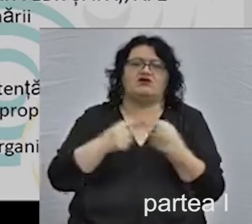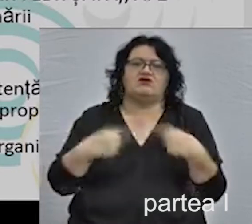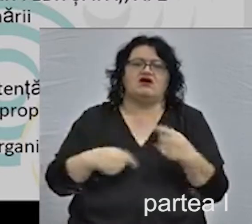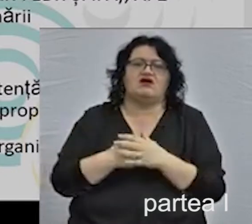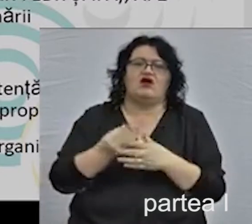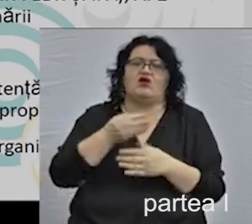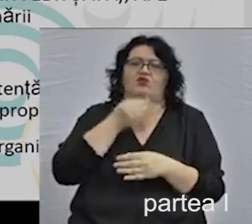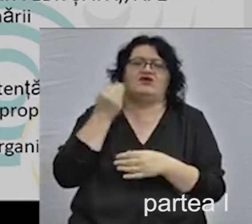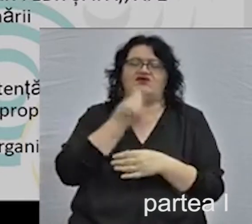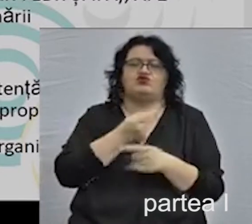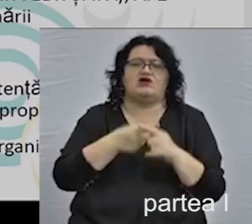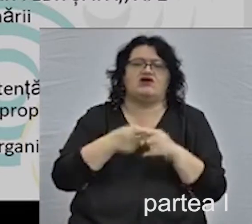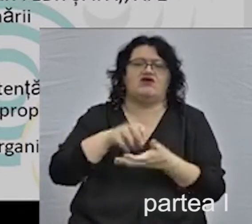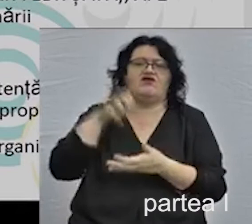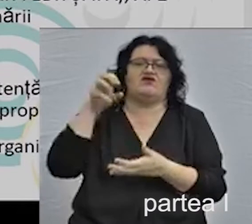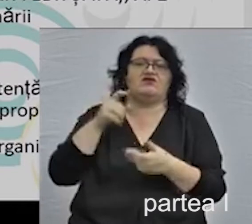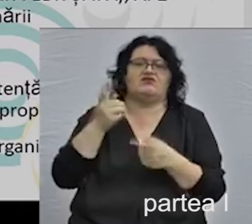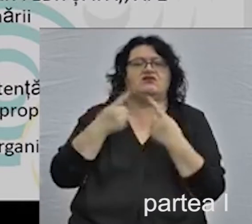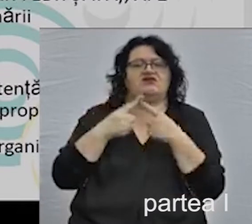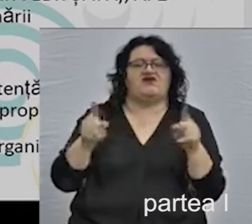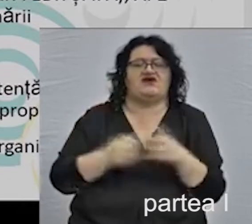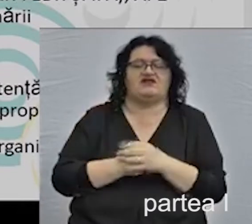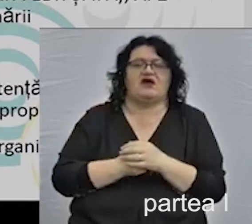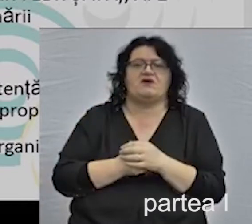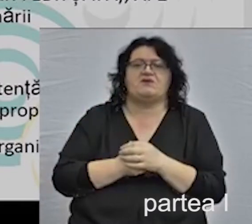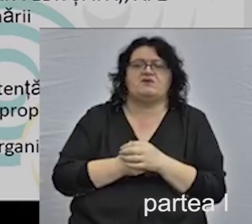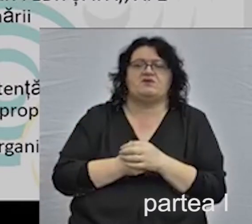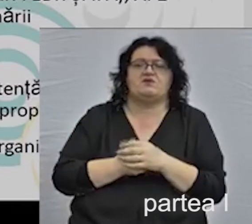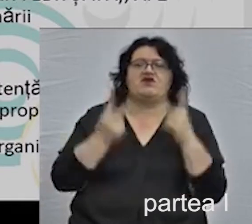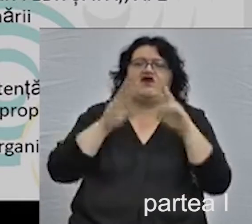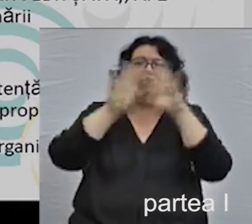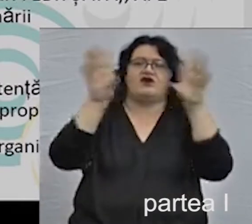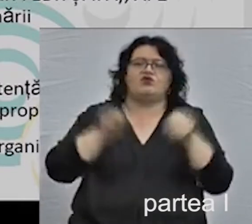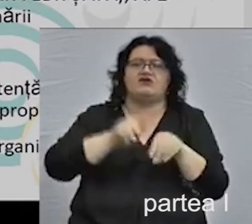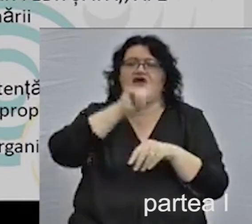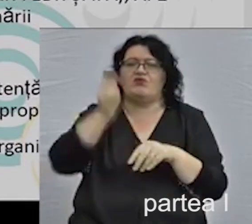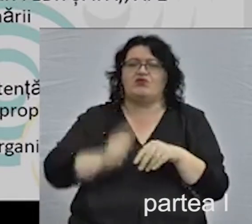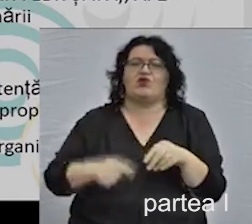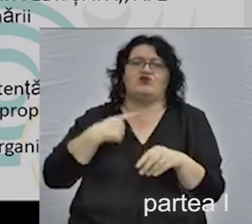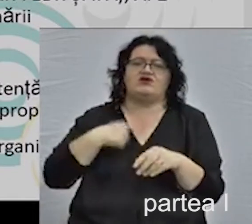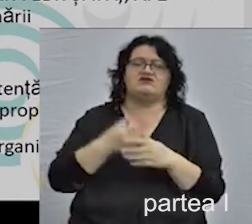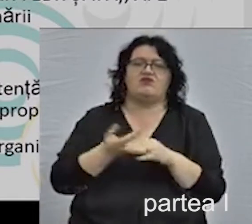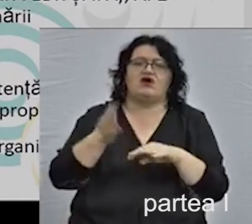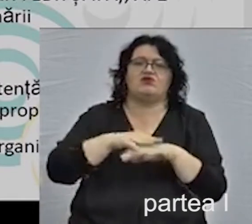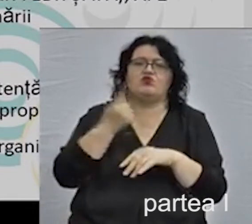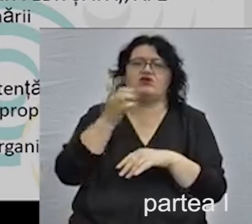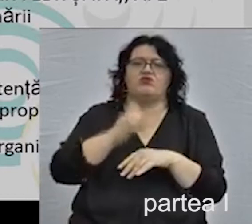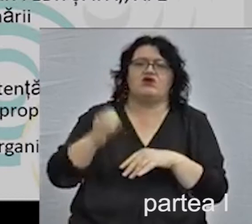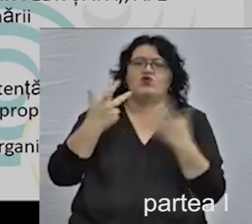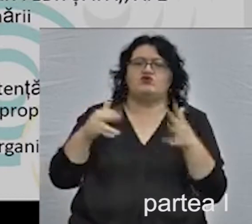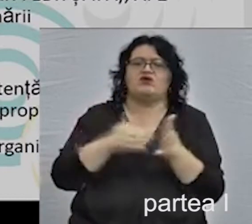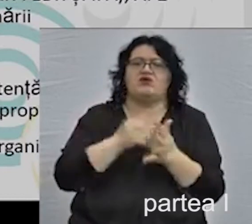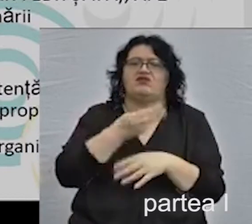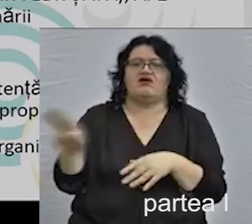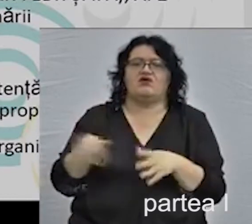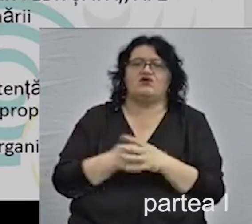beneficiat de fonduri IPA și AP. Valoarea totală a proiectului este de peste 1.800.000 de